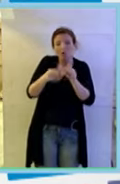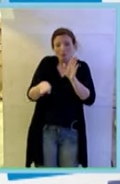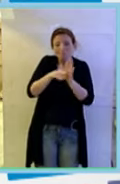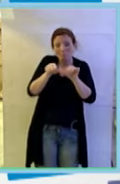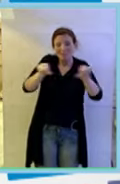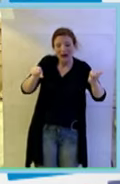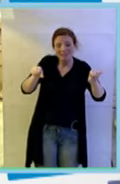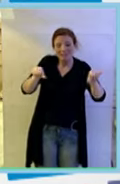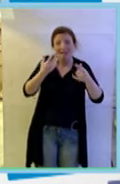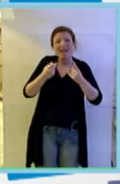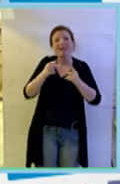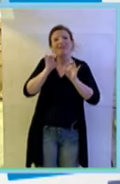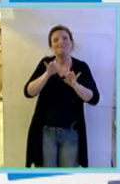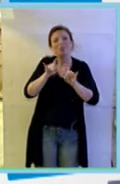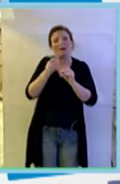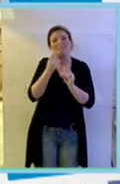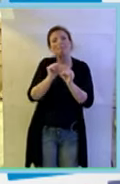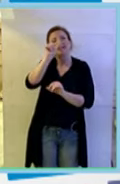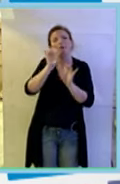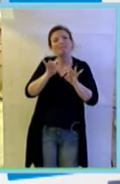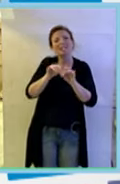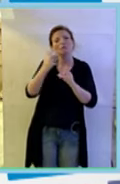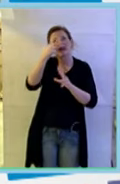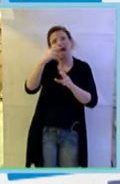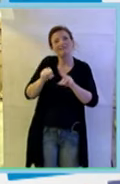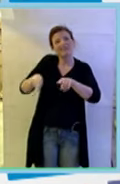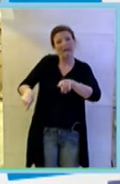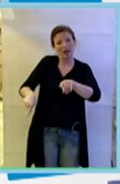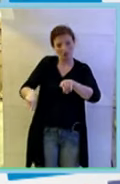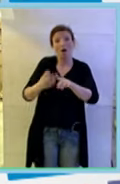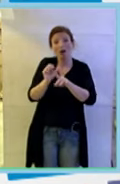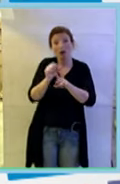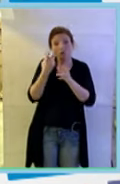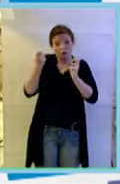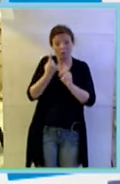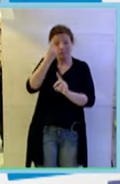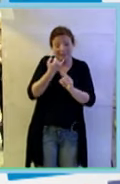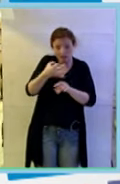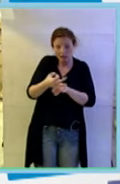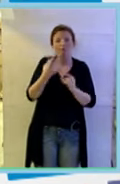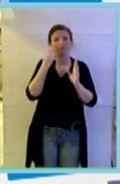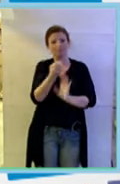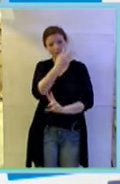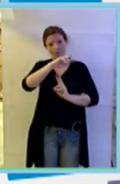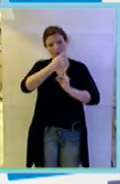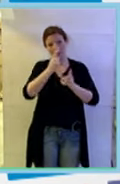aviaria africano, il primo virus africano. E a quel punto, mettiamo la seconda diapositiva,